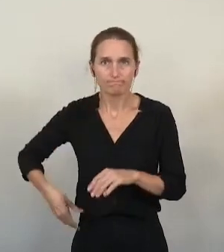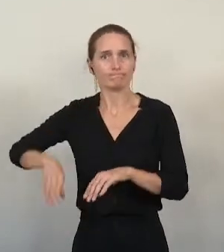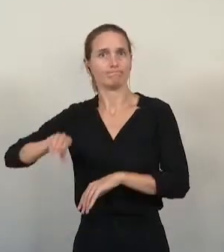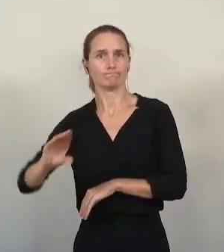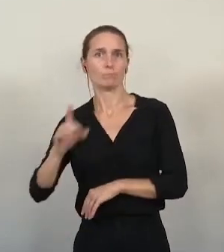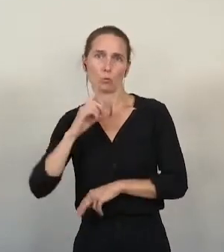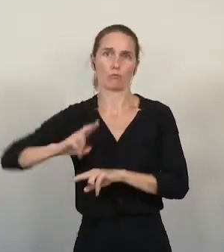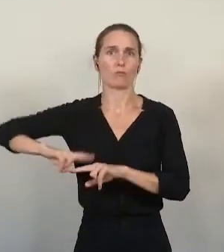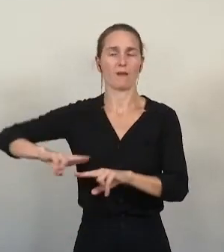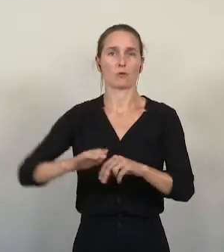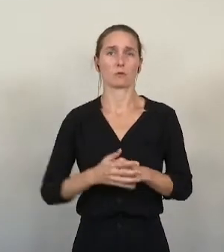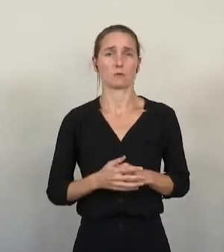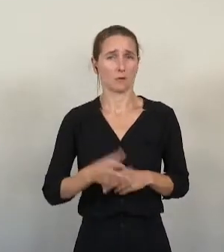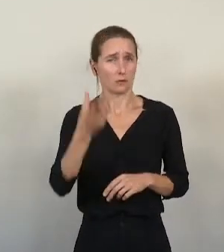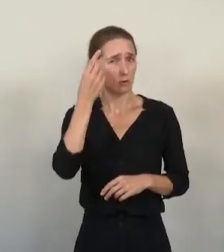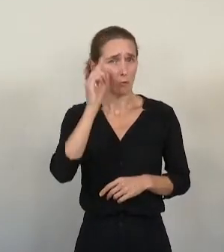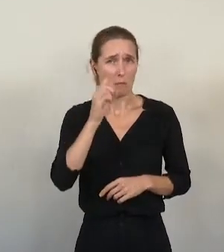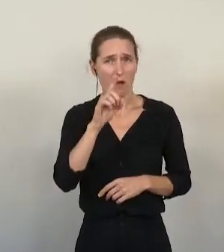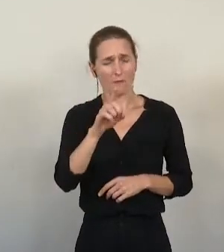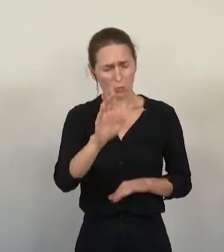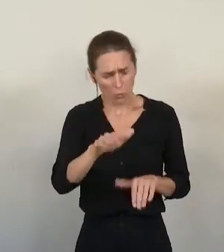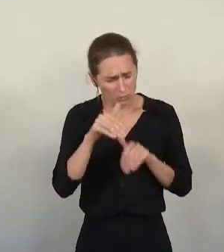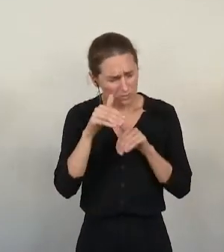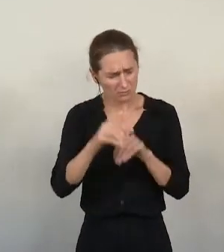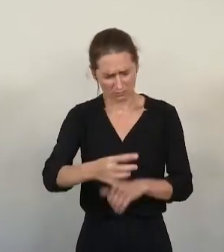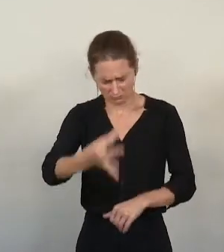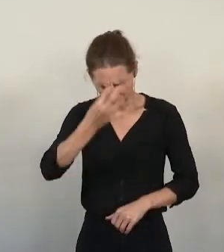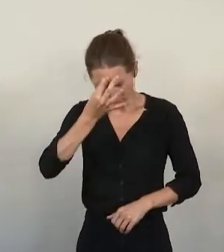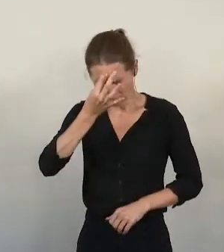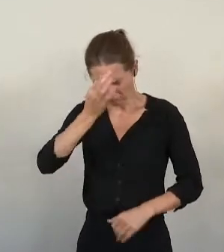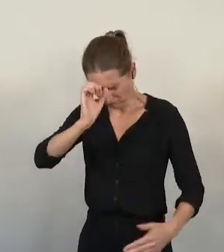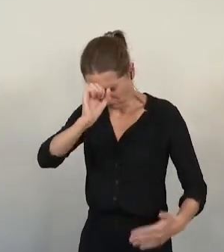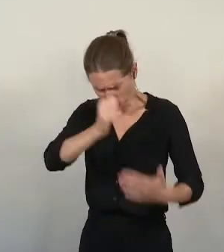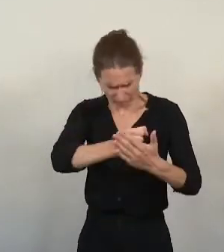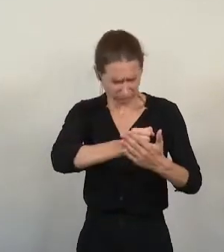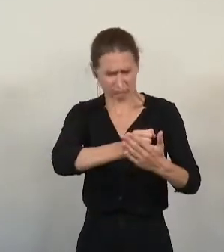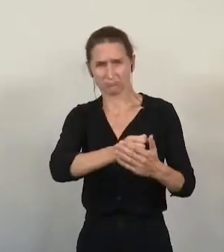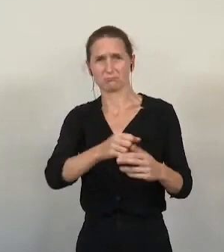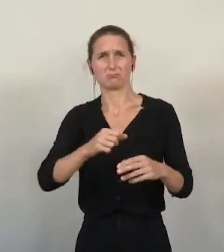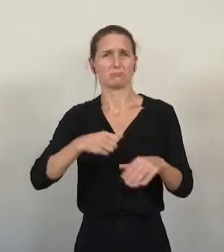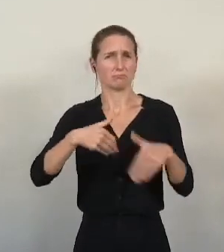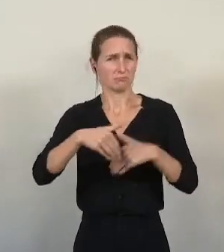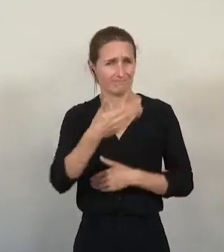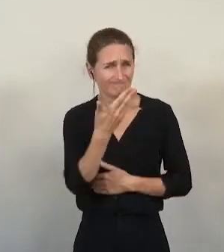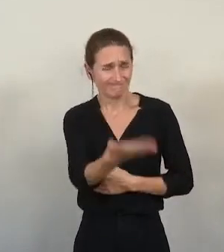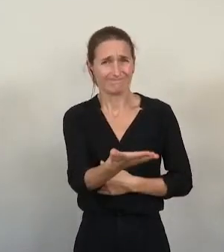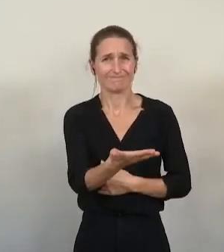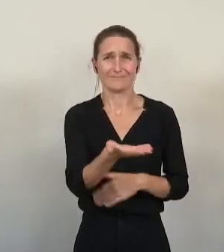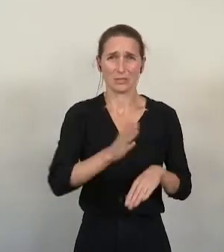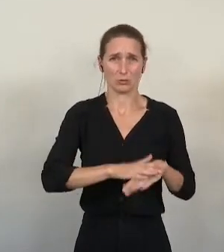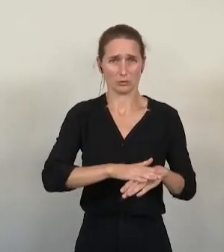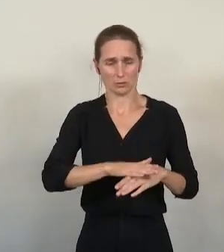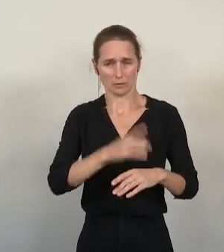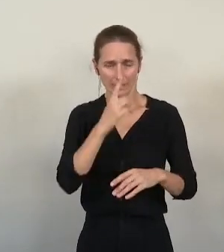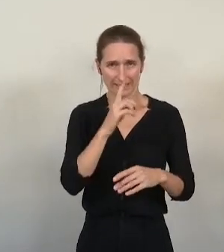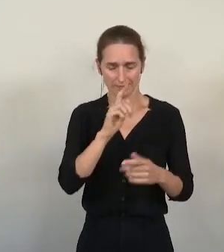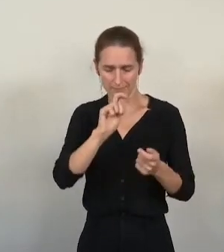comprends pas que vous persistiez avec ce fonctionnement alors qu'un recalibrage du dispositif permettrait de